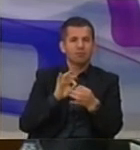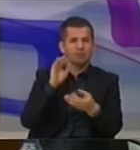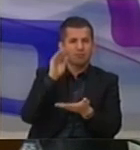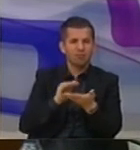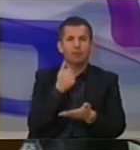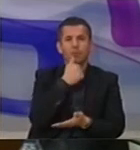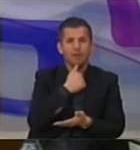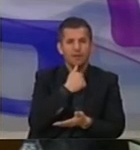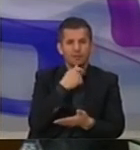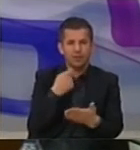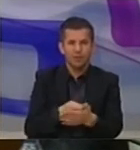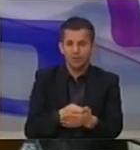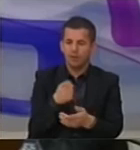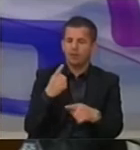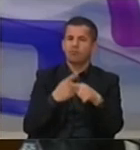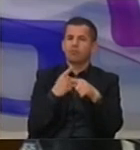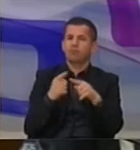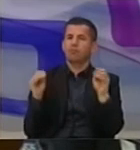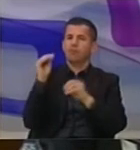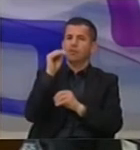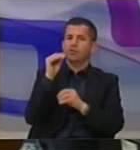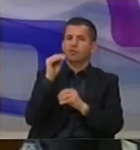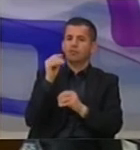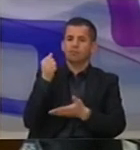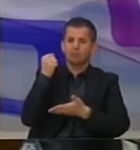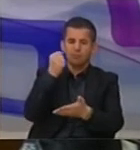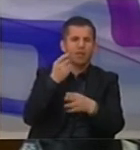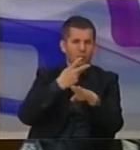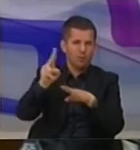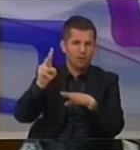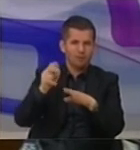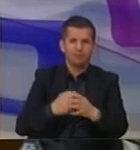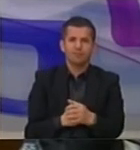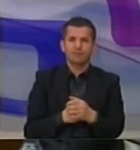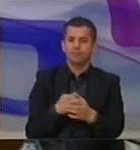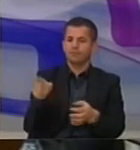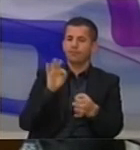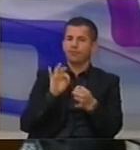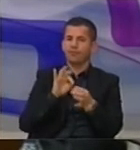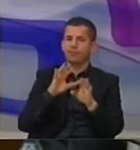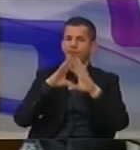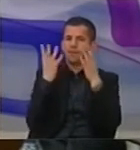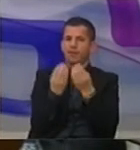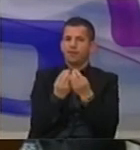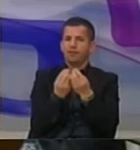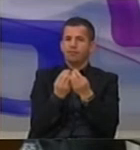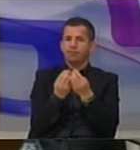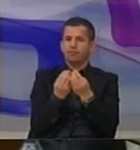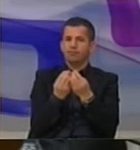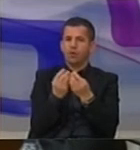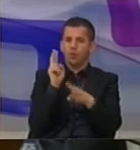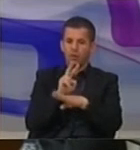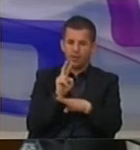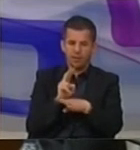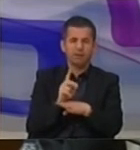atimore, duke kontribuar në rritin e qëndryshme, të investimive të huja. Ruaj të të një medisit të parashikushëm dhe